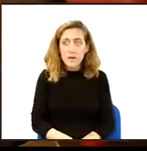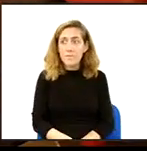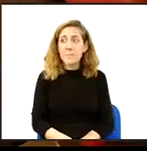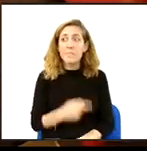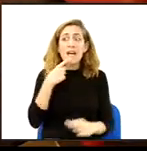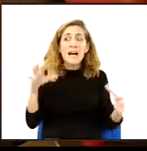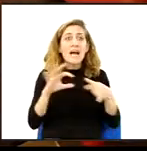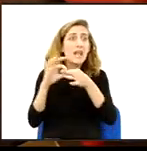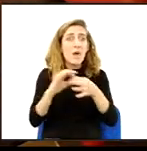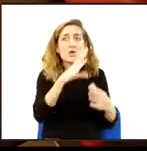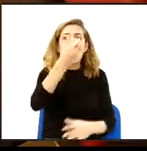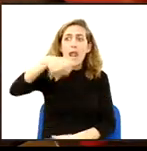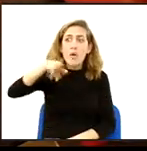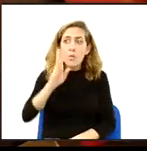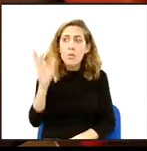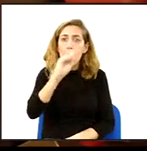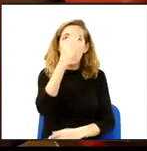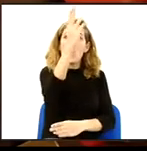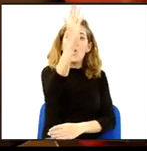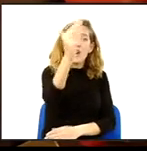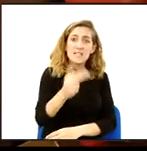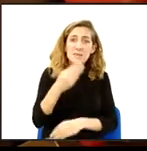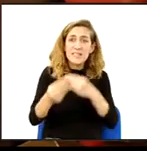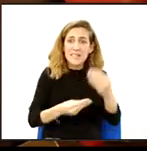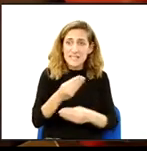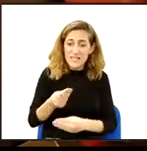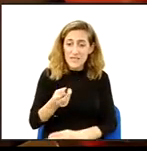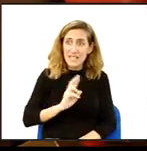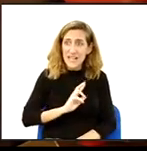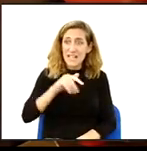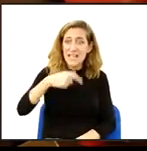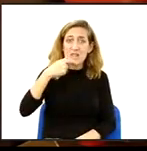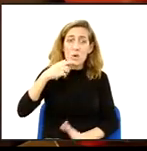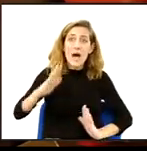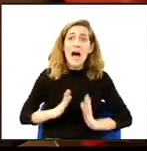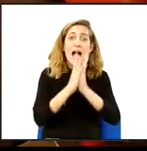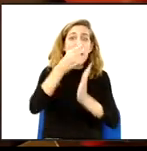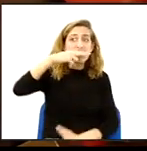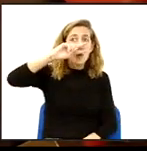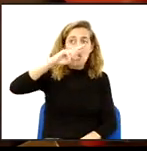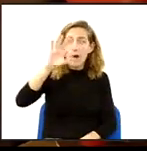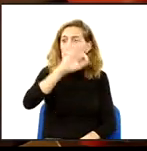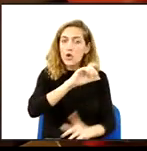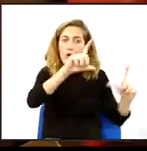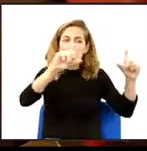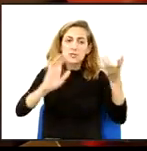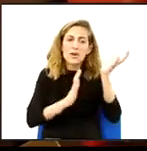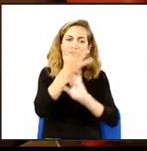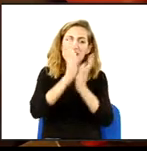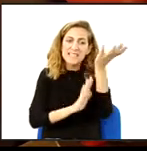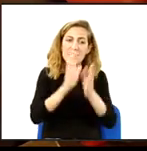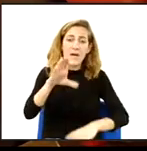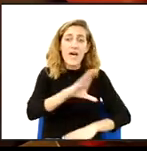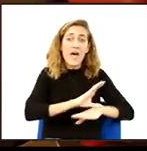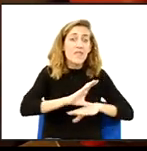CUP, com les pintades que ha fet aquesta organització al domicili del jutge Pablo Llaneres a Sant Cugat del Vallès, o la crema de fotografies del conseller d'interior Miquel